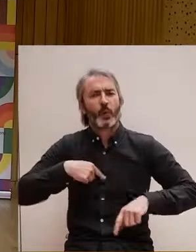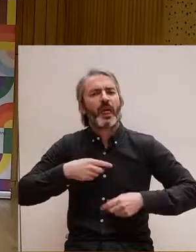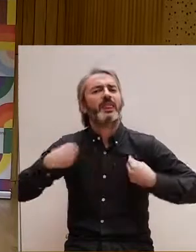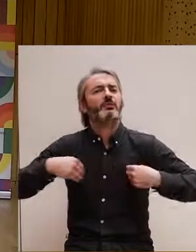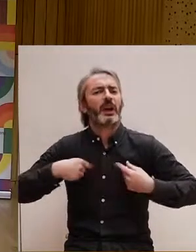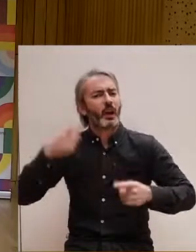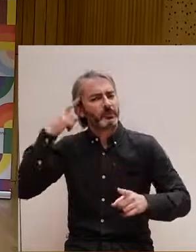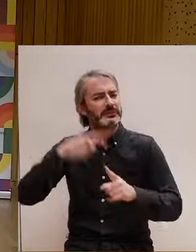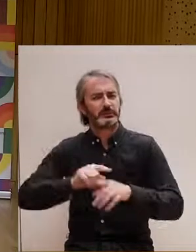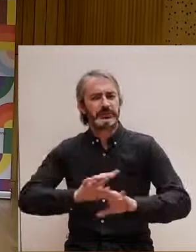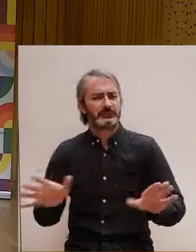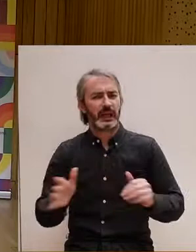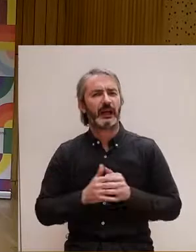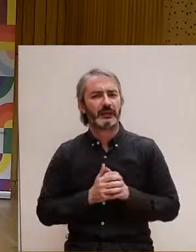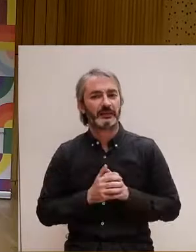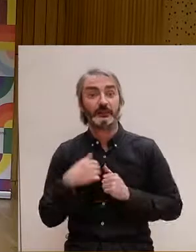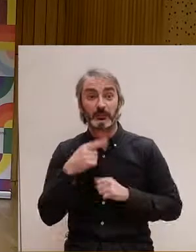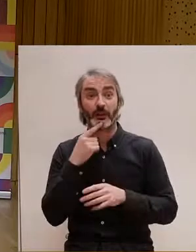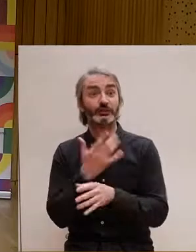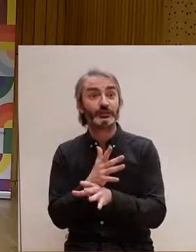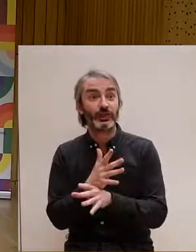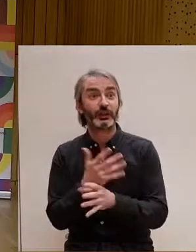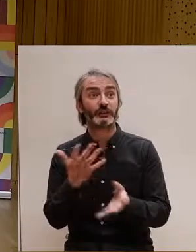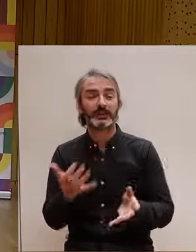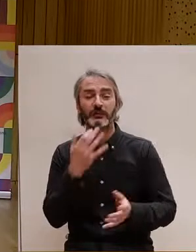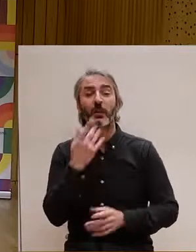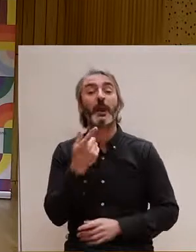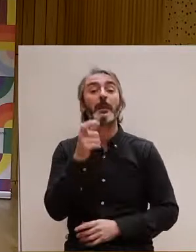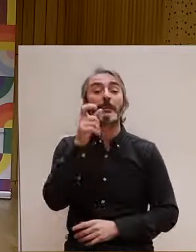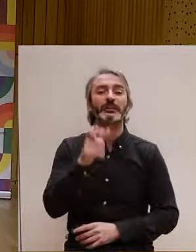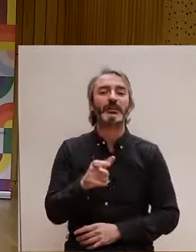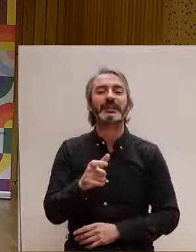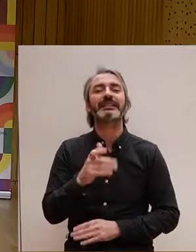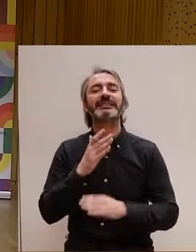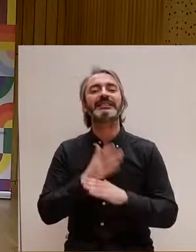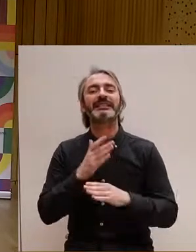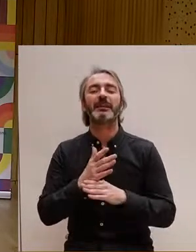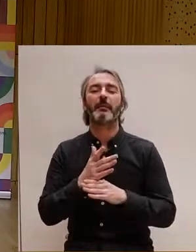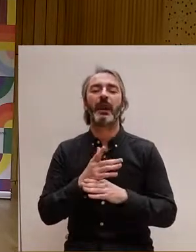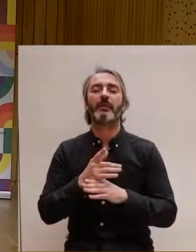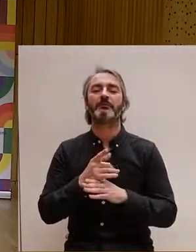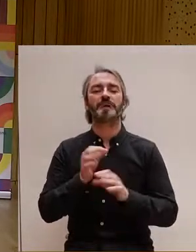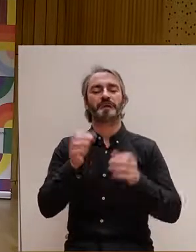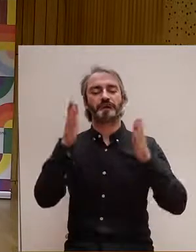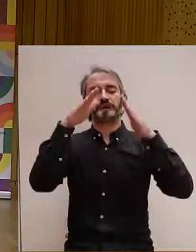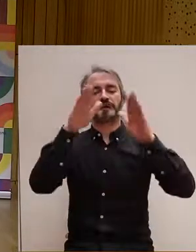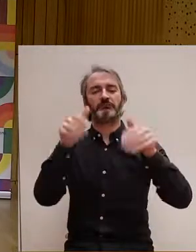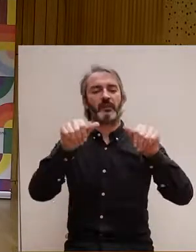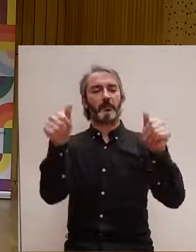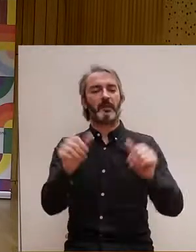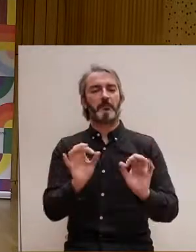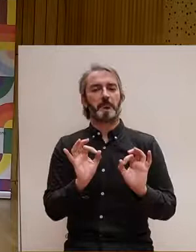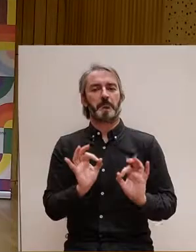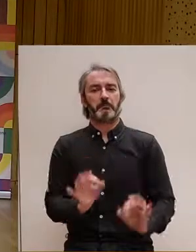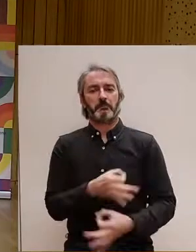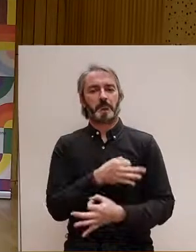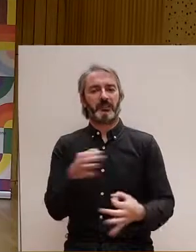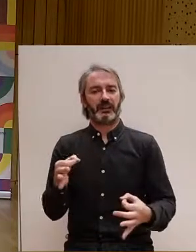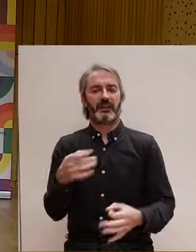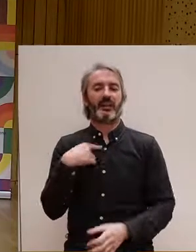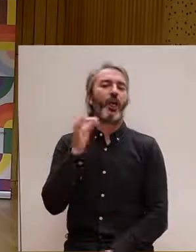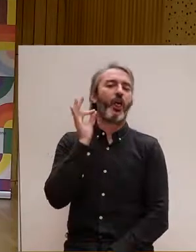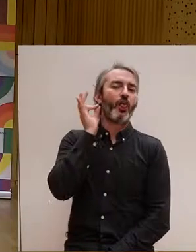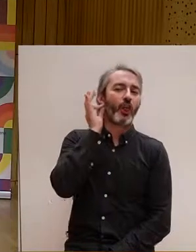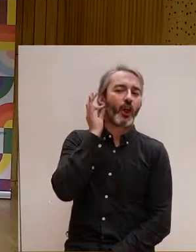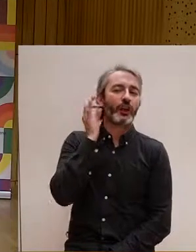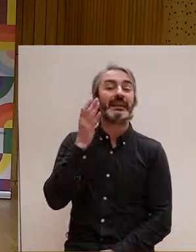dir, el joc on la persona que apareix és una persona normativa, és una dona... És a dir, els jocs